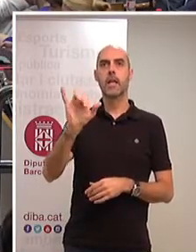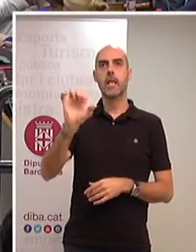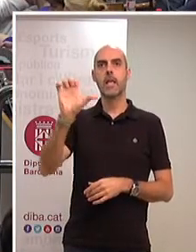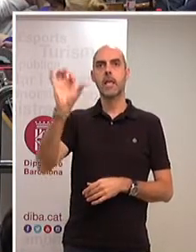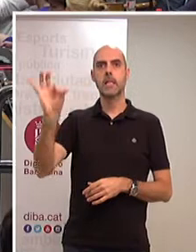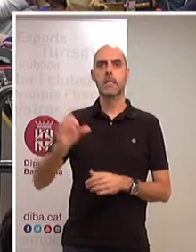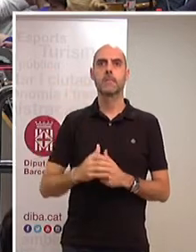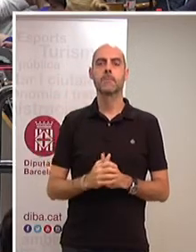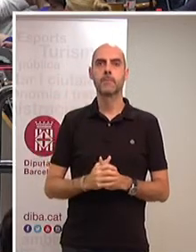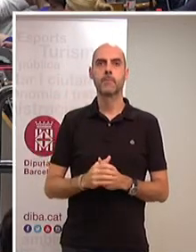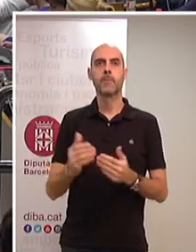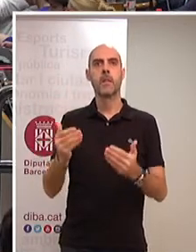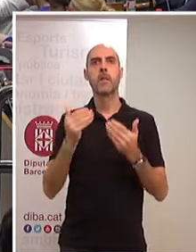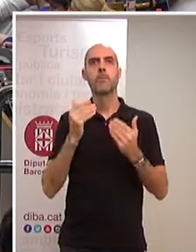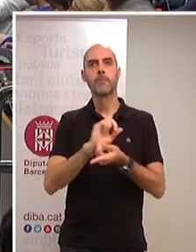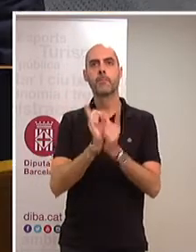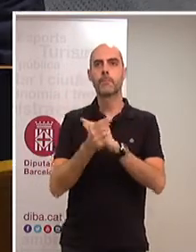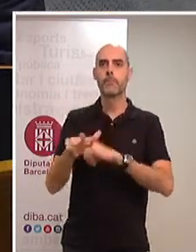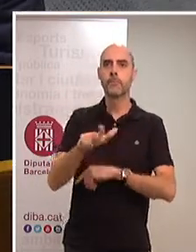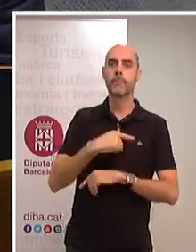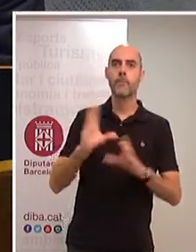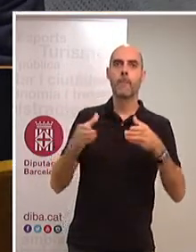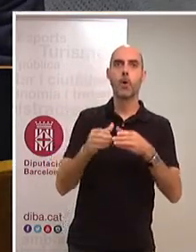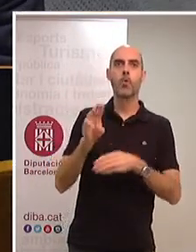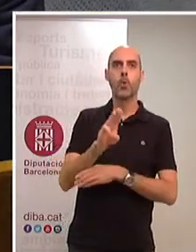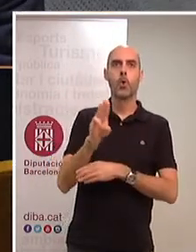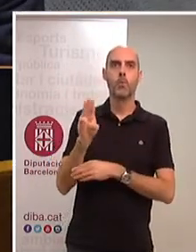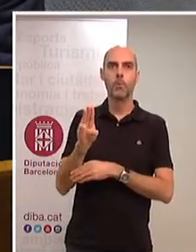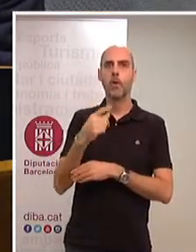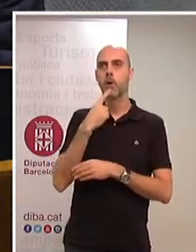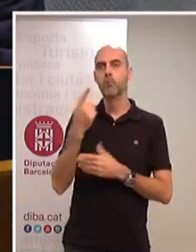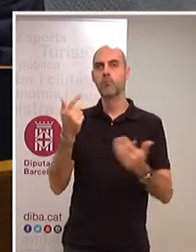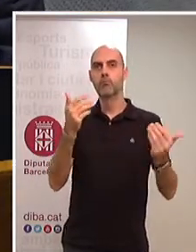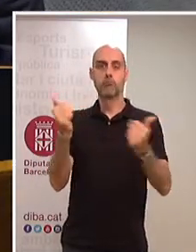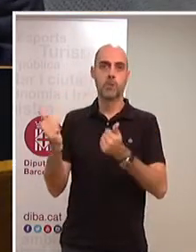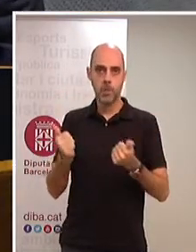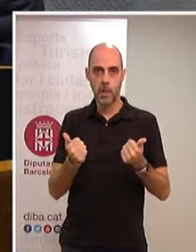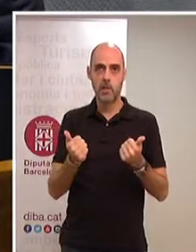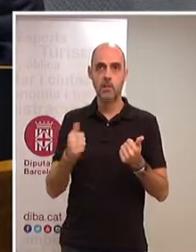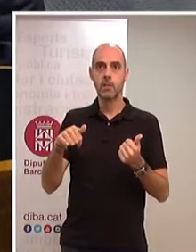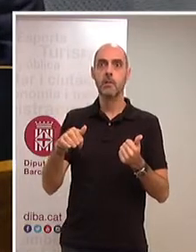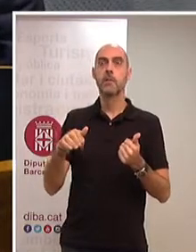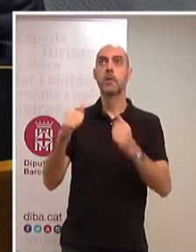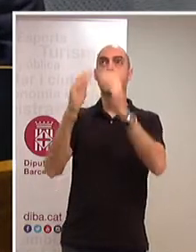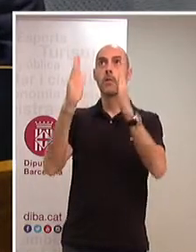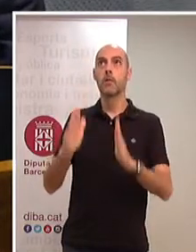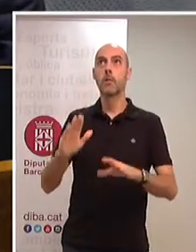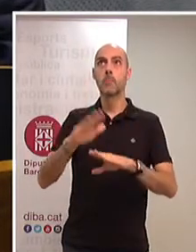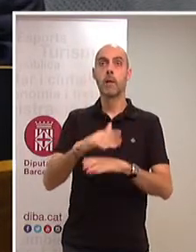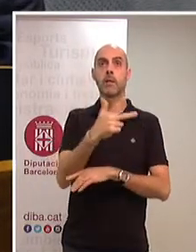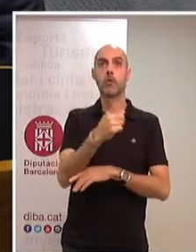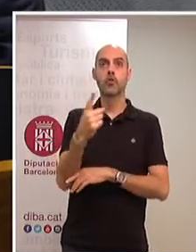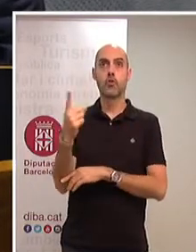Gràcies, presidenta, per part del Grupo Popular, per transmetir-li que avui se despide de todos nosotros, d'aquesta institució que treballa per als 311